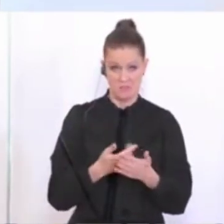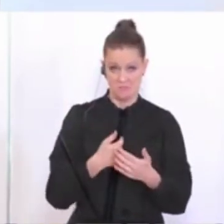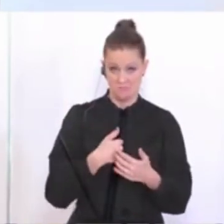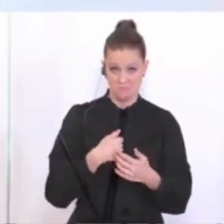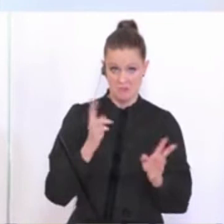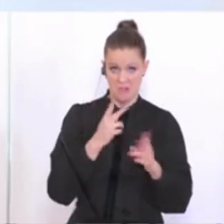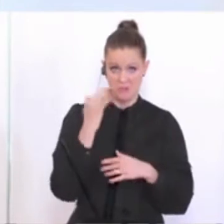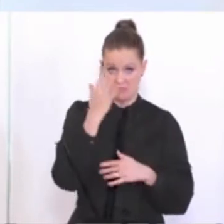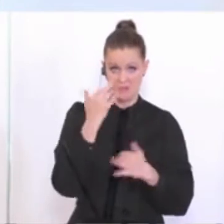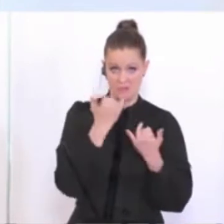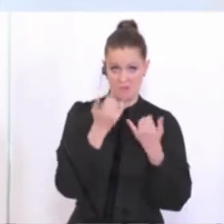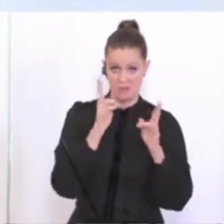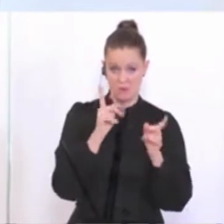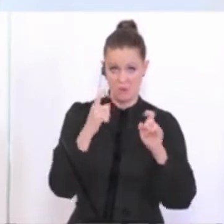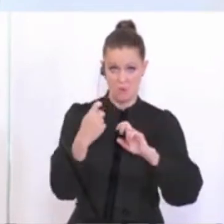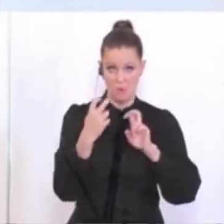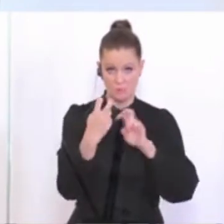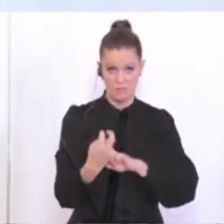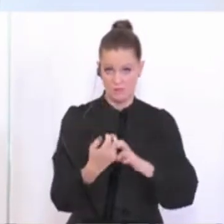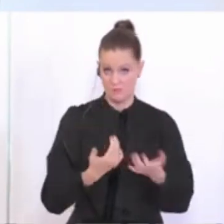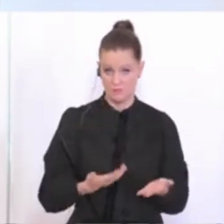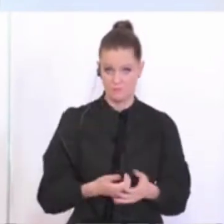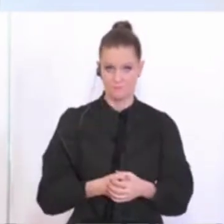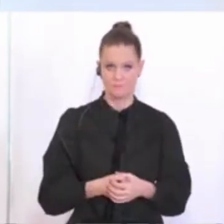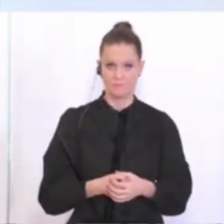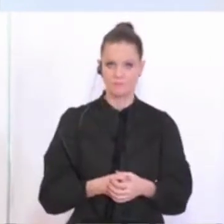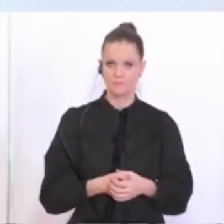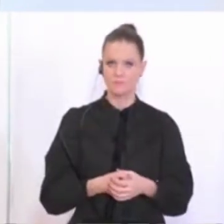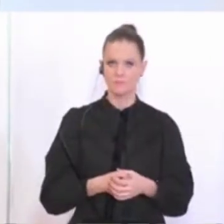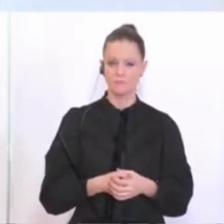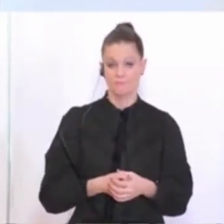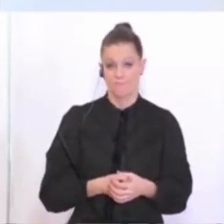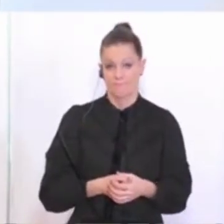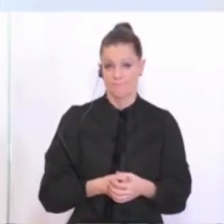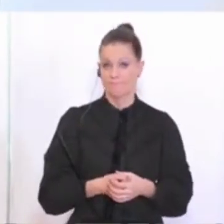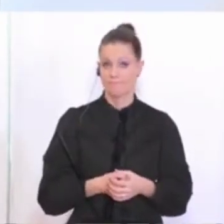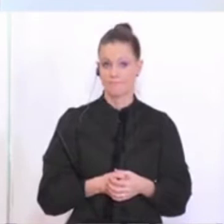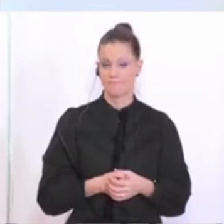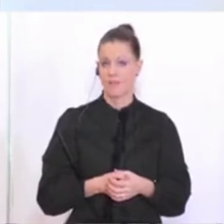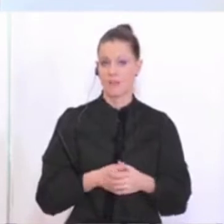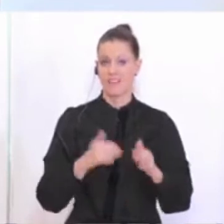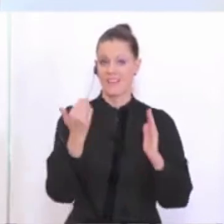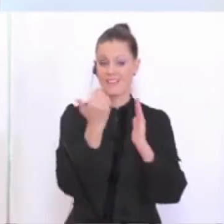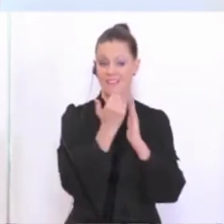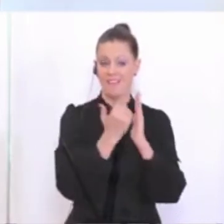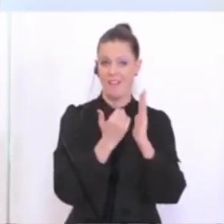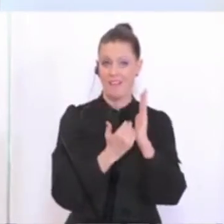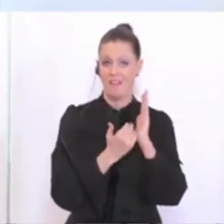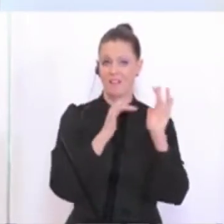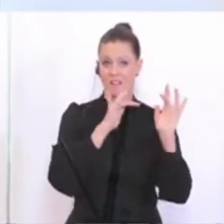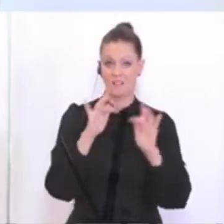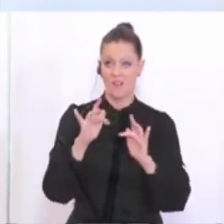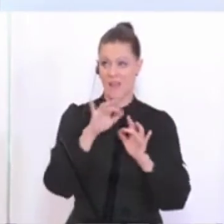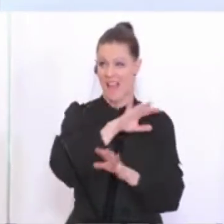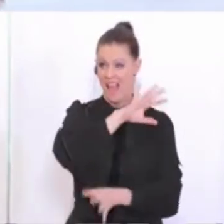bewerkstelligen ist. Theoretisch steht es so gehen, ja, wir müssen einfach die Regeln dann nach unten transponieren. Nur, wenn ich alles